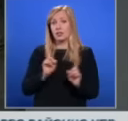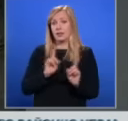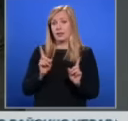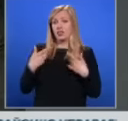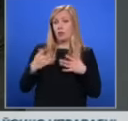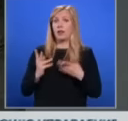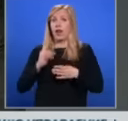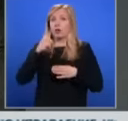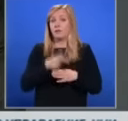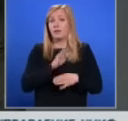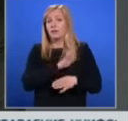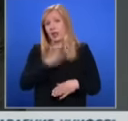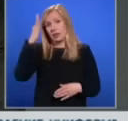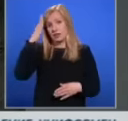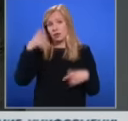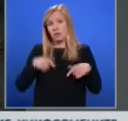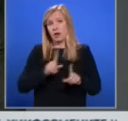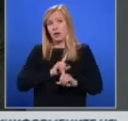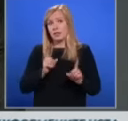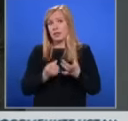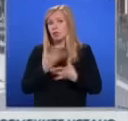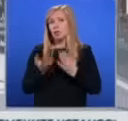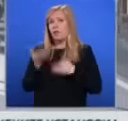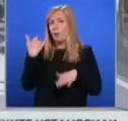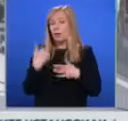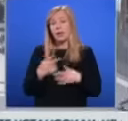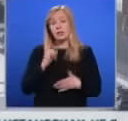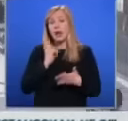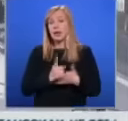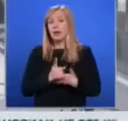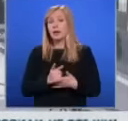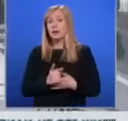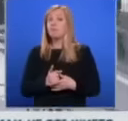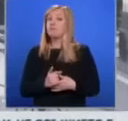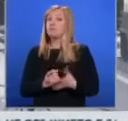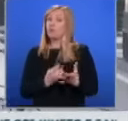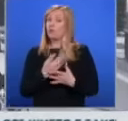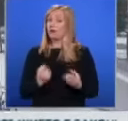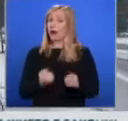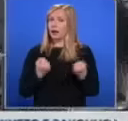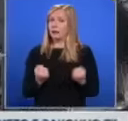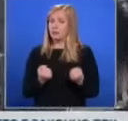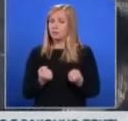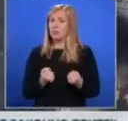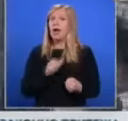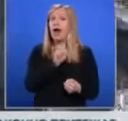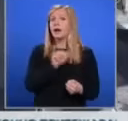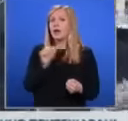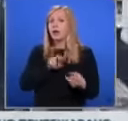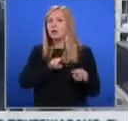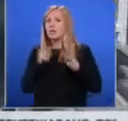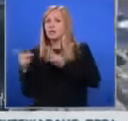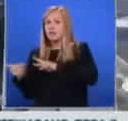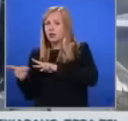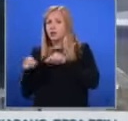може би ще налага и безпредцедентна реакция. В отговор на Скопие, че прибирането на посланника ни Ангел Ангелов за консултации е